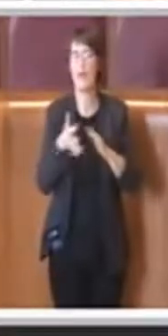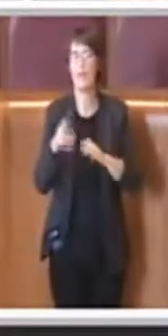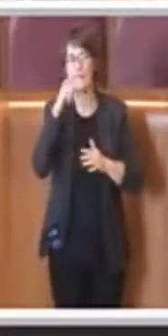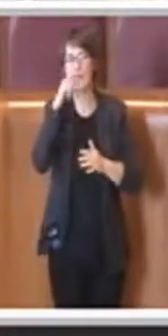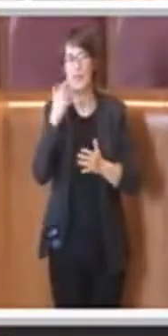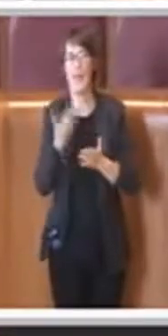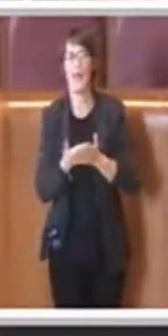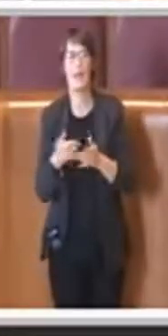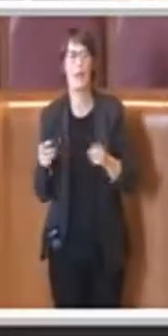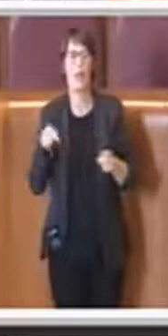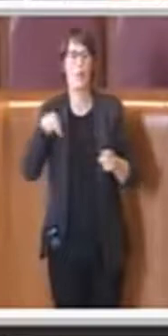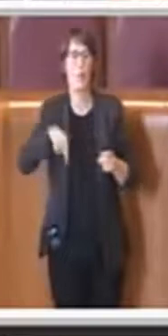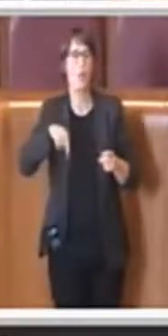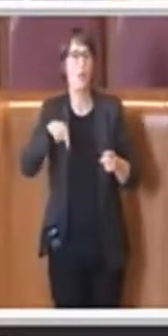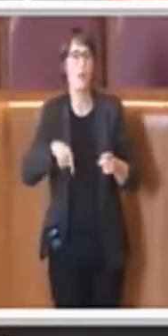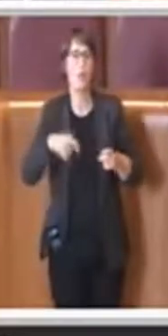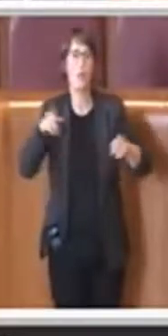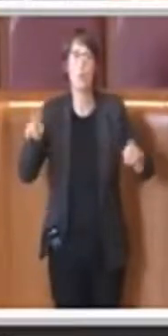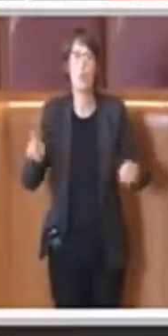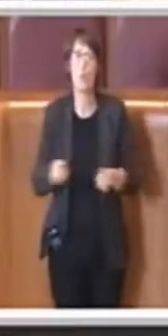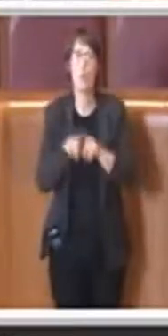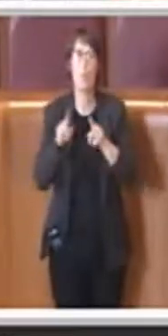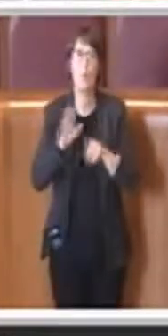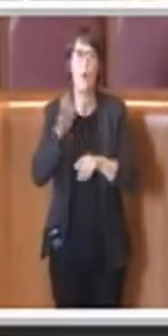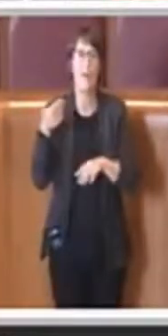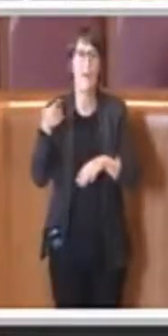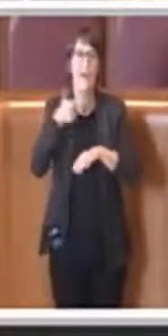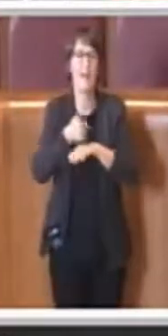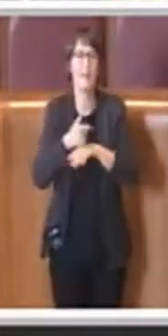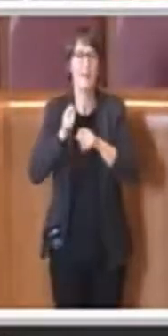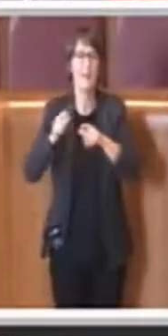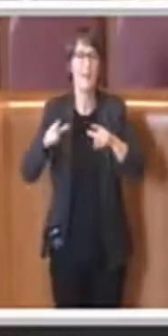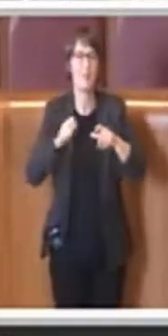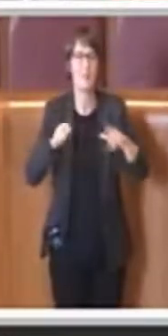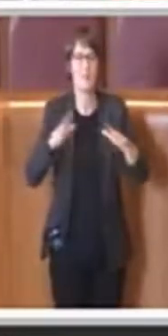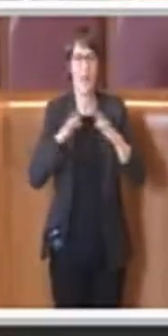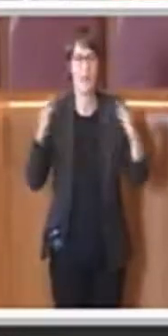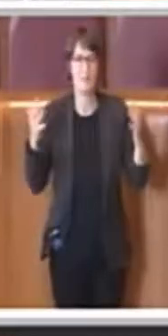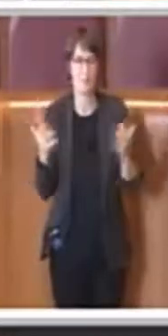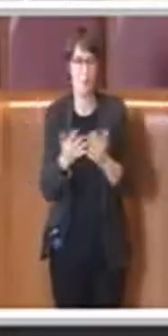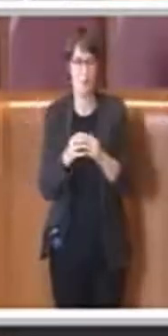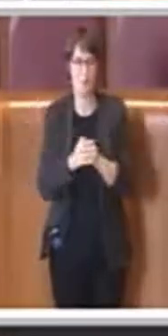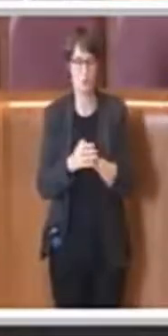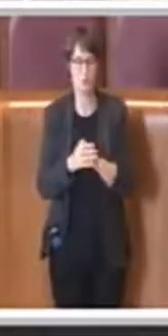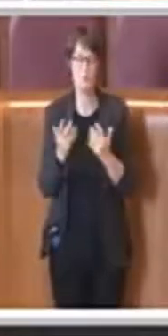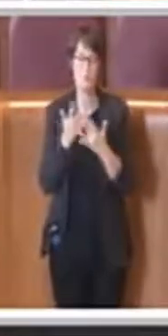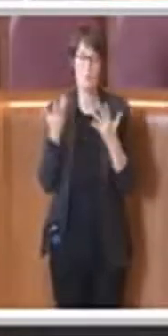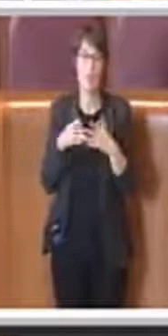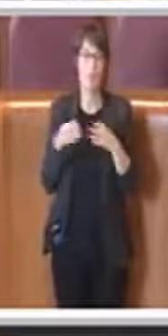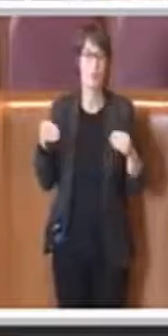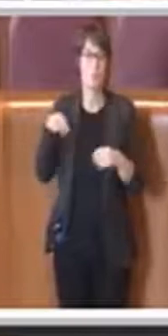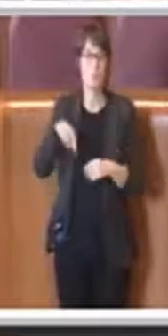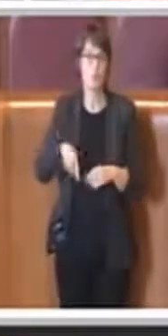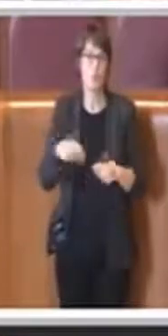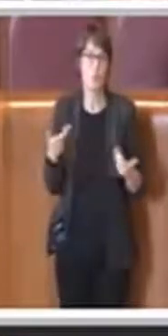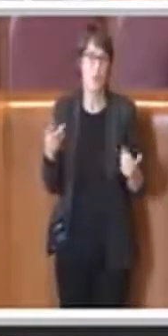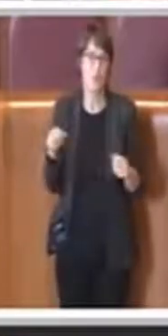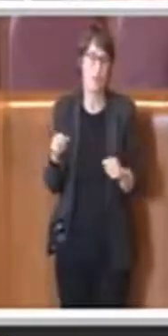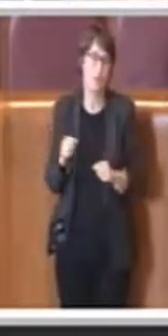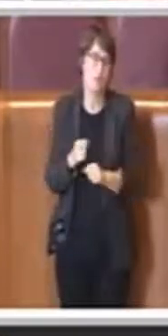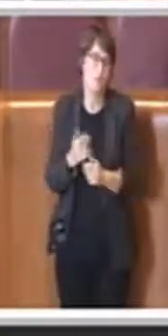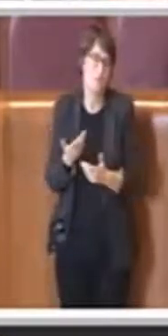del mondo. Noi sappiamo che questi sono strumenti che non possiamo immaginare che possano